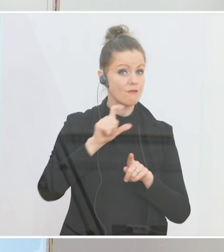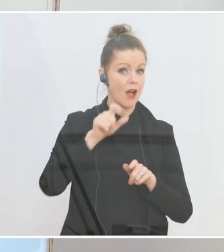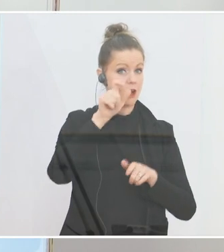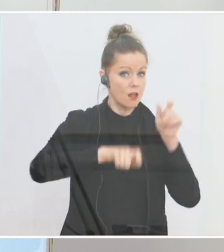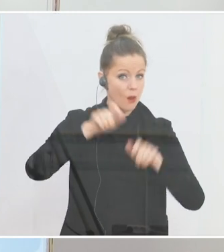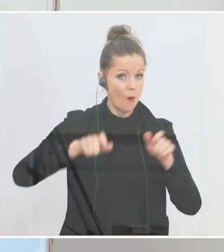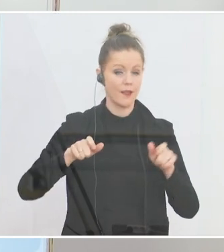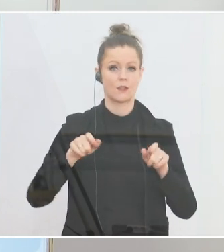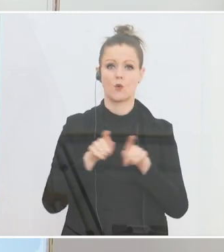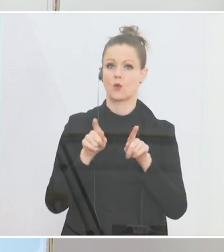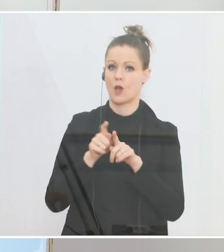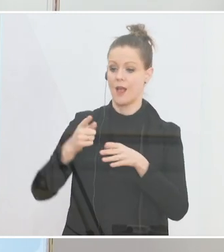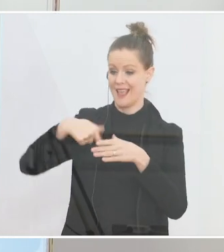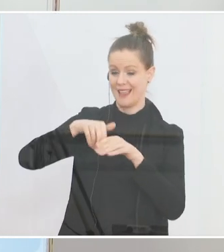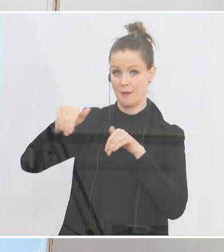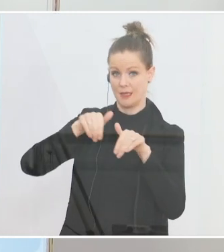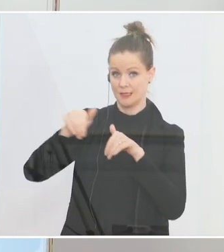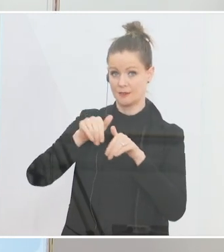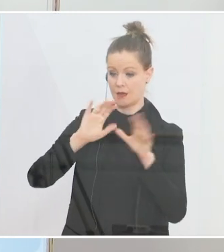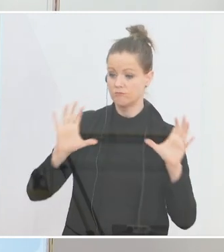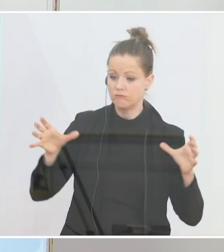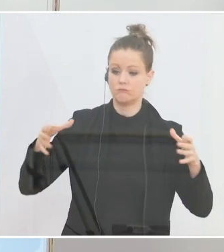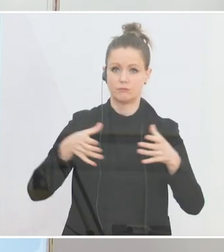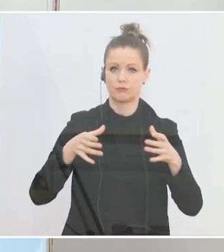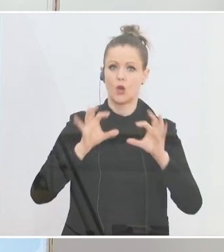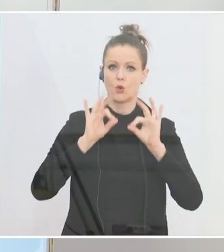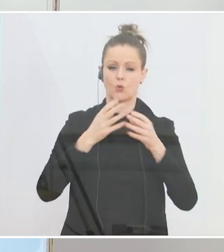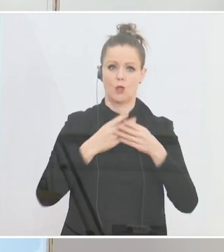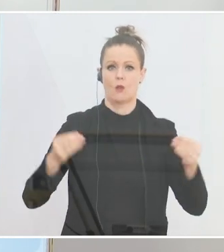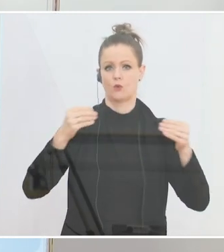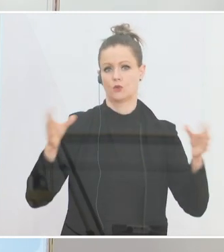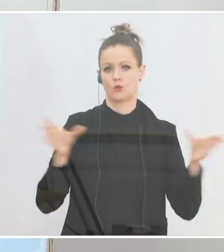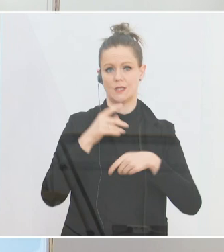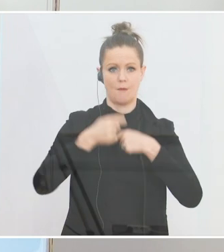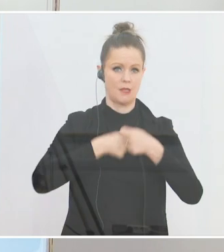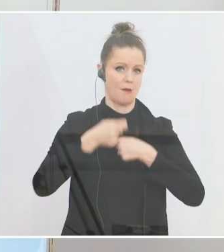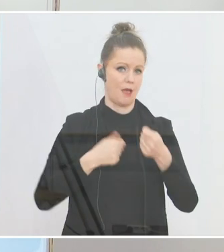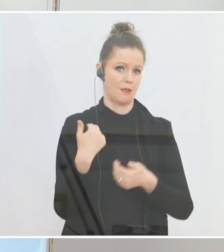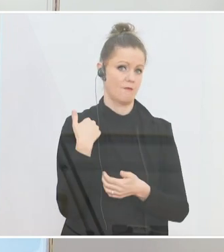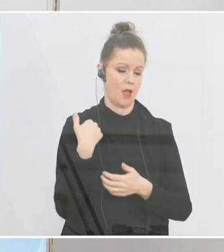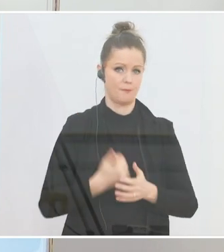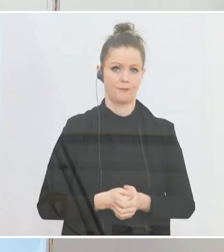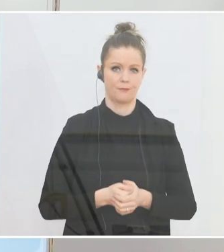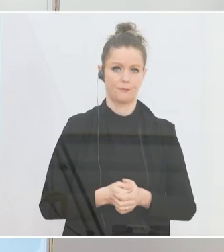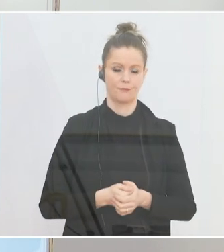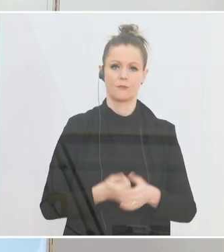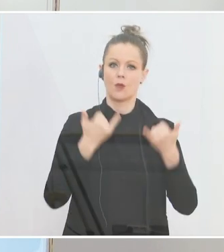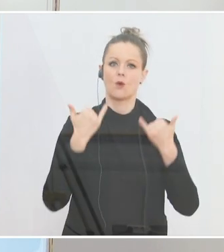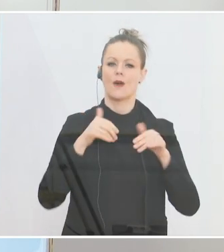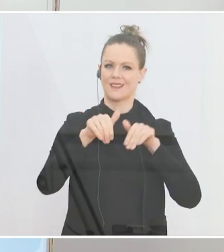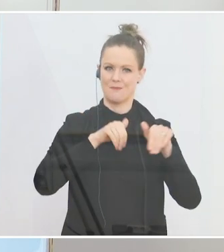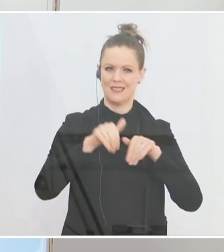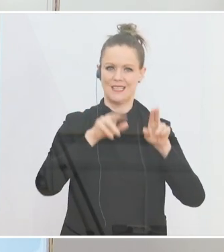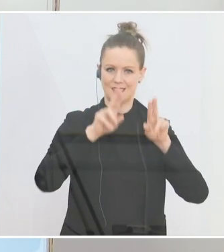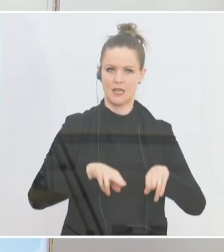gemeinsam auch mit dem Innenministerium an einer guten Lösung gearbeitet. Und ich bin sehr froh, dass wir heute im Ministerrat